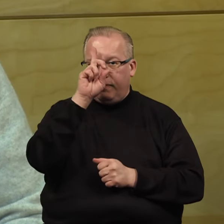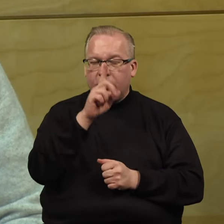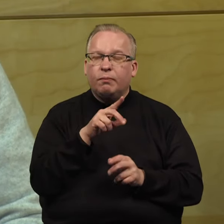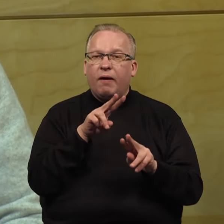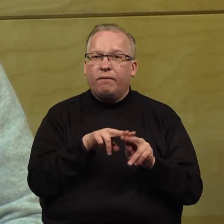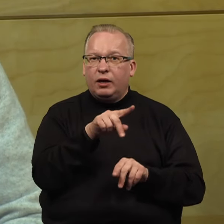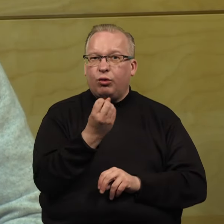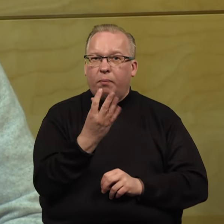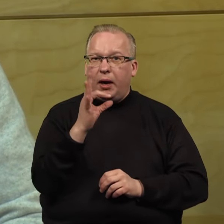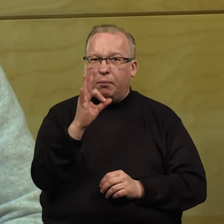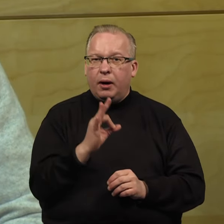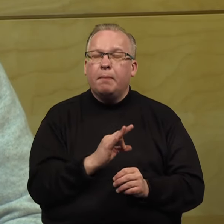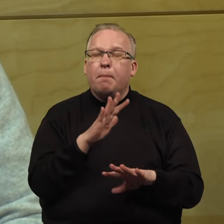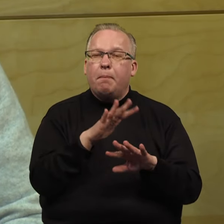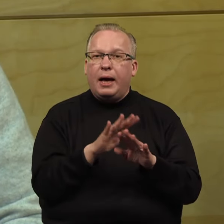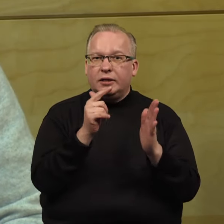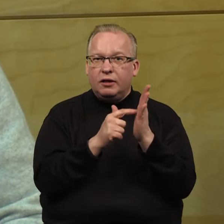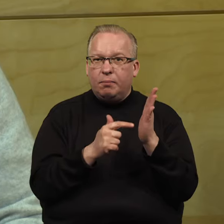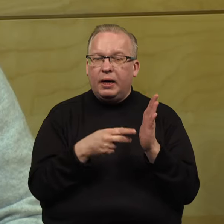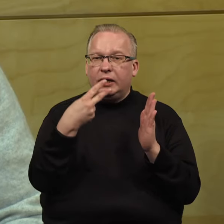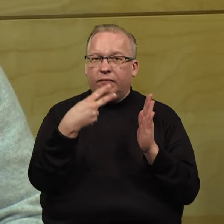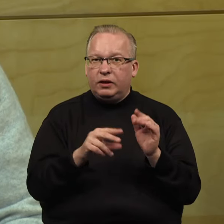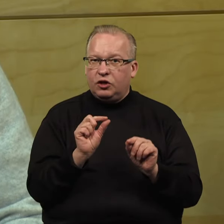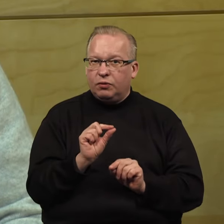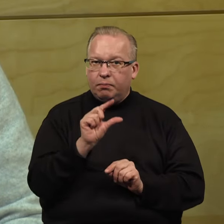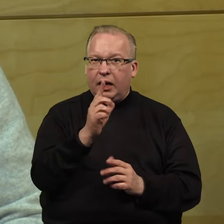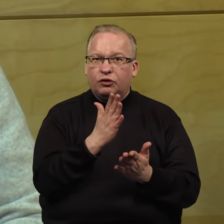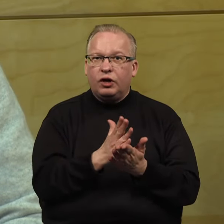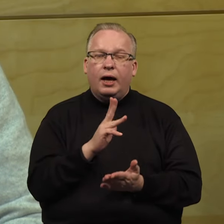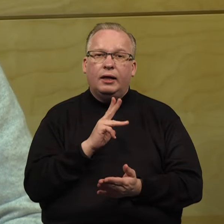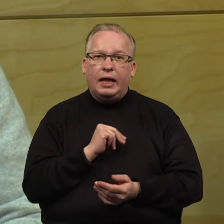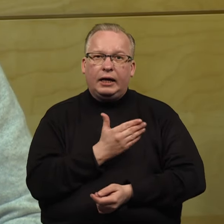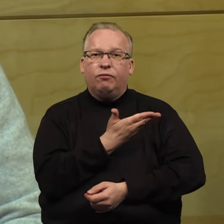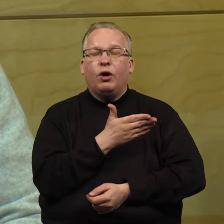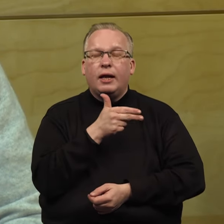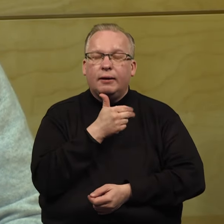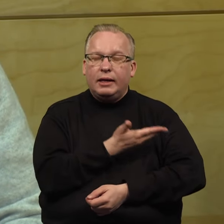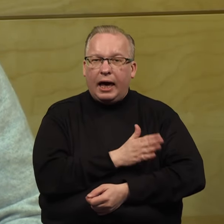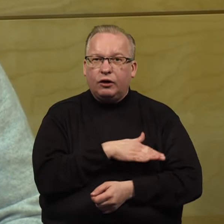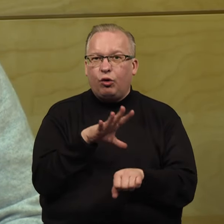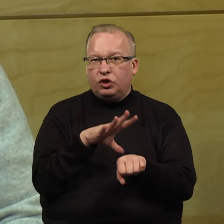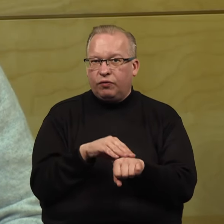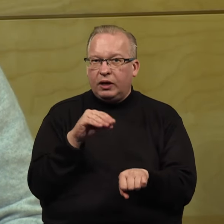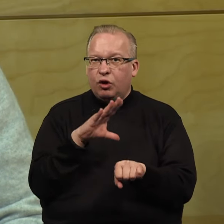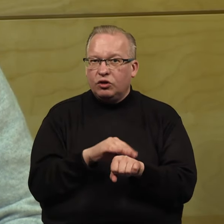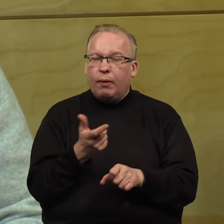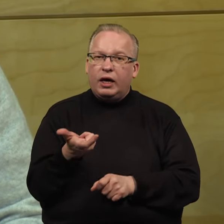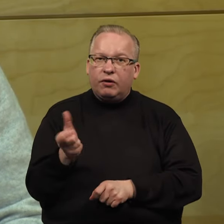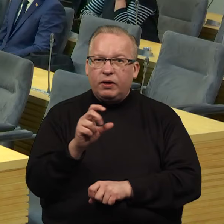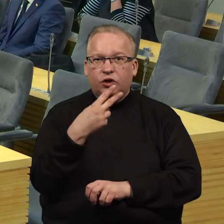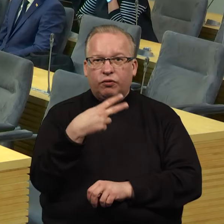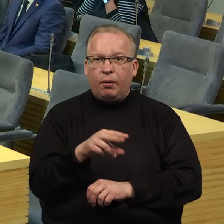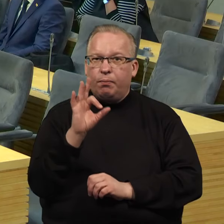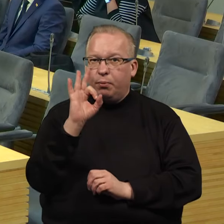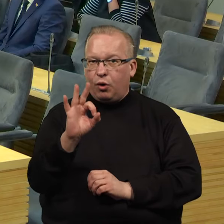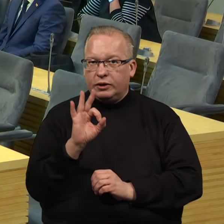15% bazinio tarifo, 20% bazinį tarifą, kaip yra Latvijoje, Lenkijoje, Suomijoje, Švedijoje, tai dar ir viš 20%.